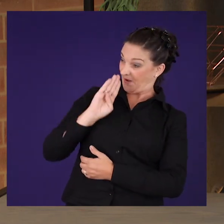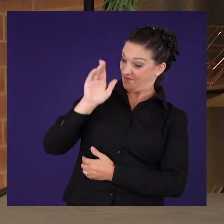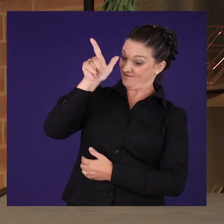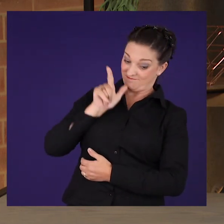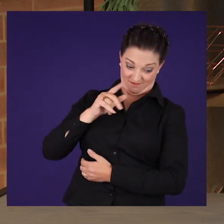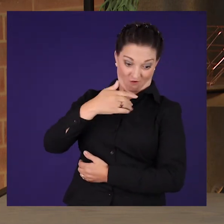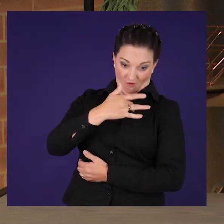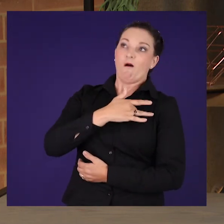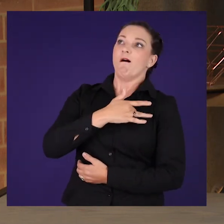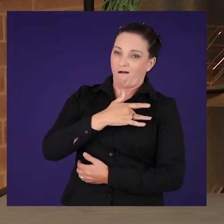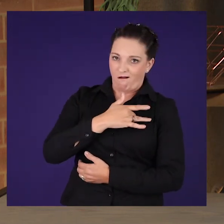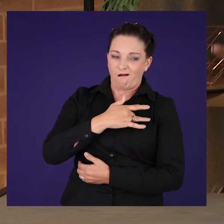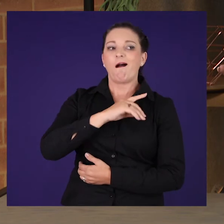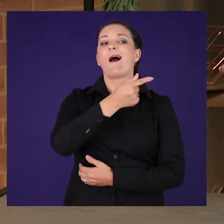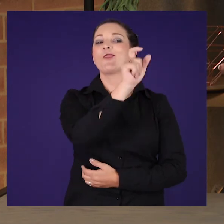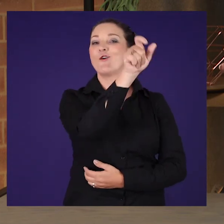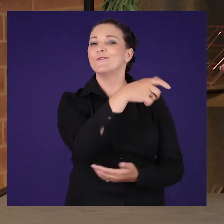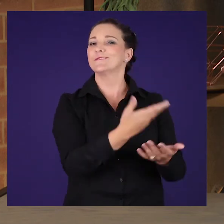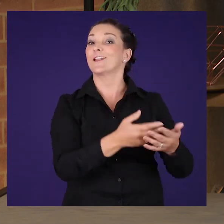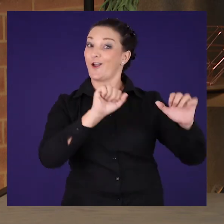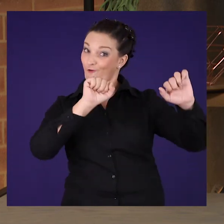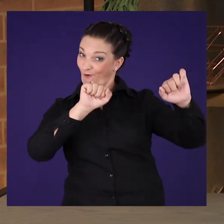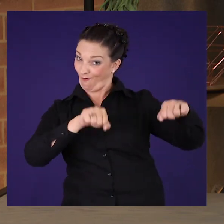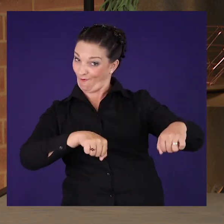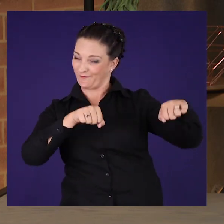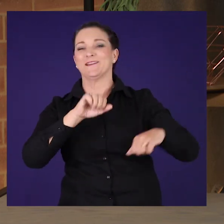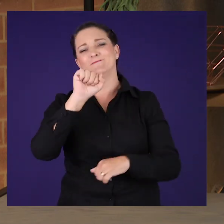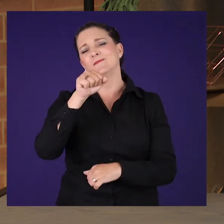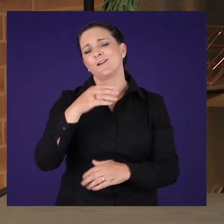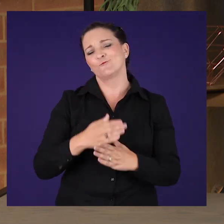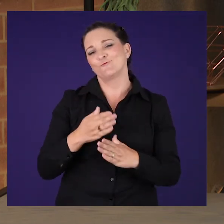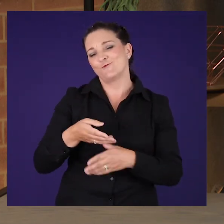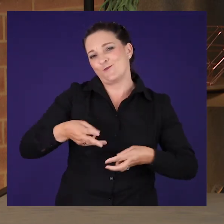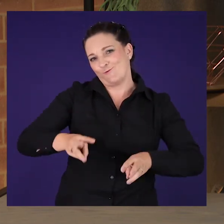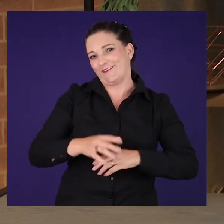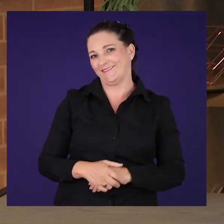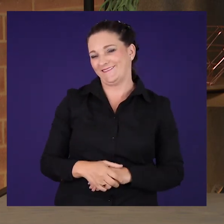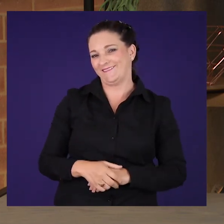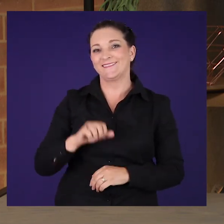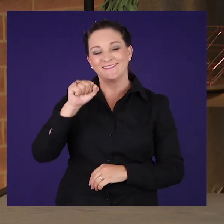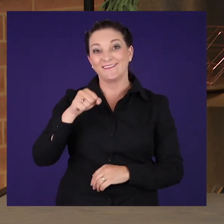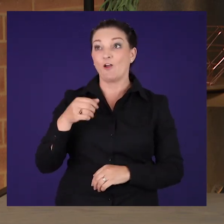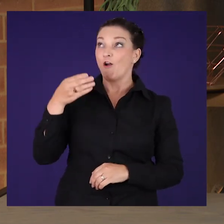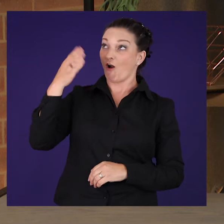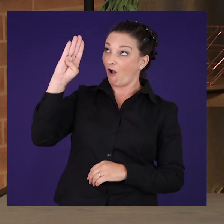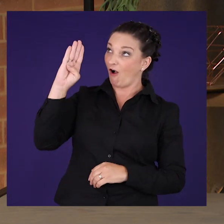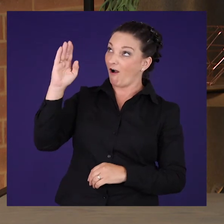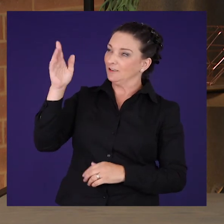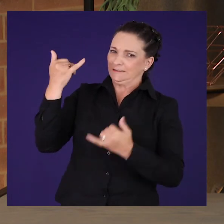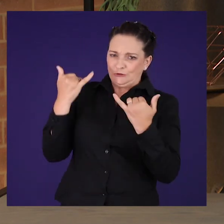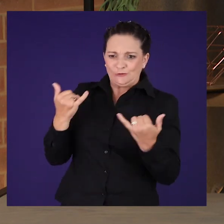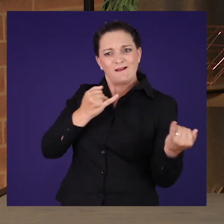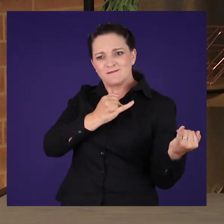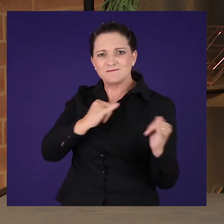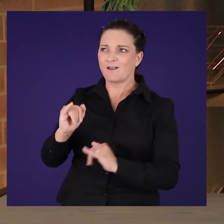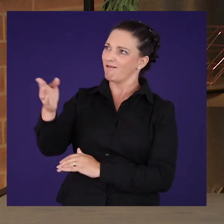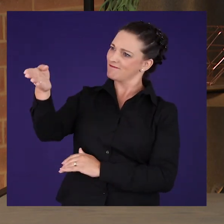begeerte vir iets gesit het sal hy iemand anders gebruik om dit aan jou te bevestig. So ja, God praat